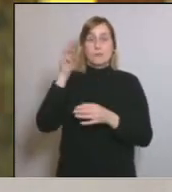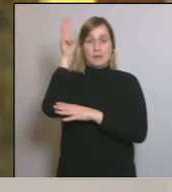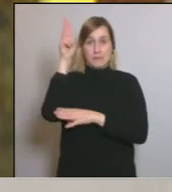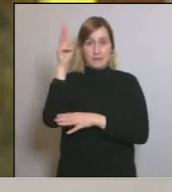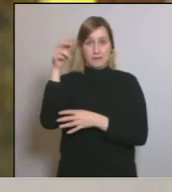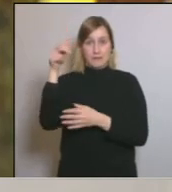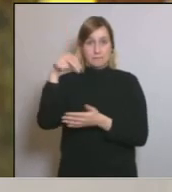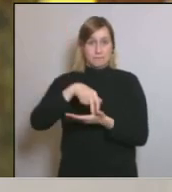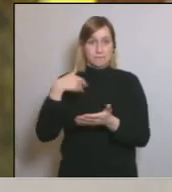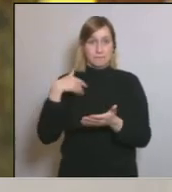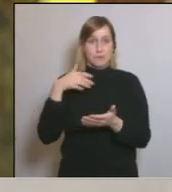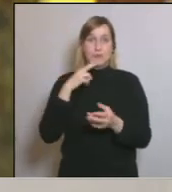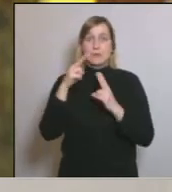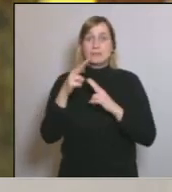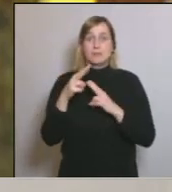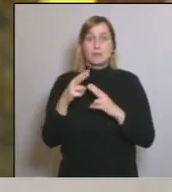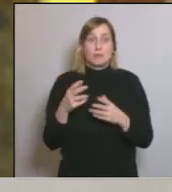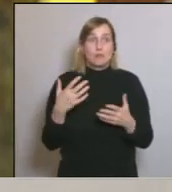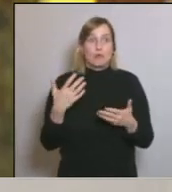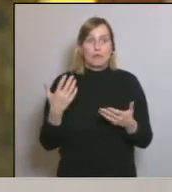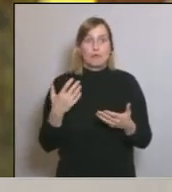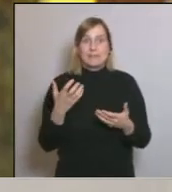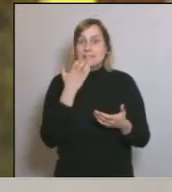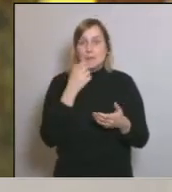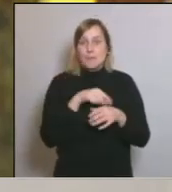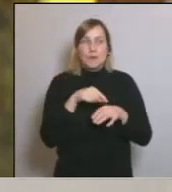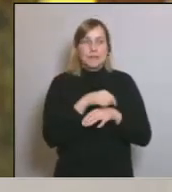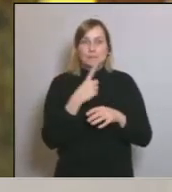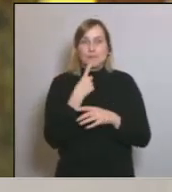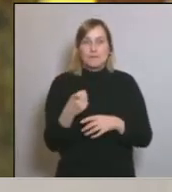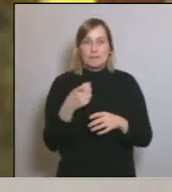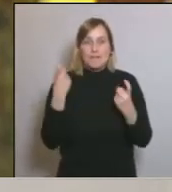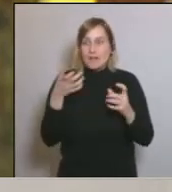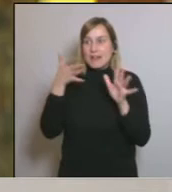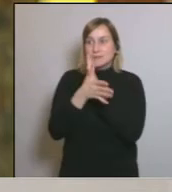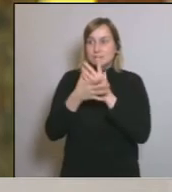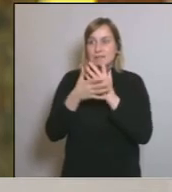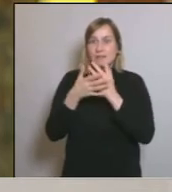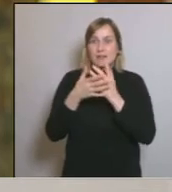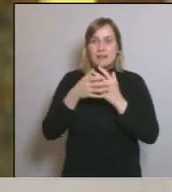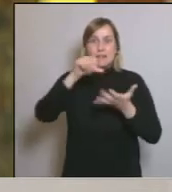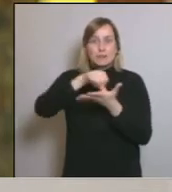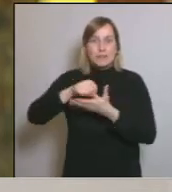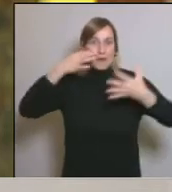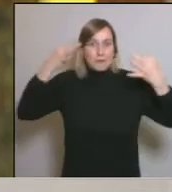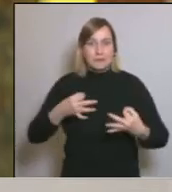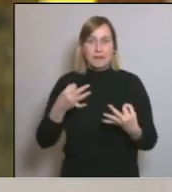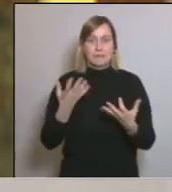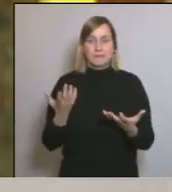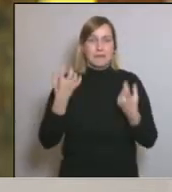jo no veia la manera de fer política, sinó era explicar a la ciutadania tota la veritat. I el moment en què ens trobàvem,